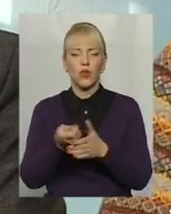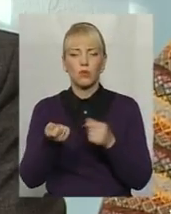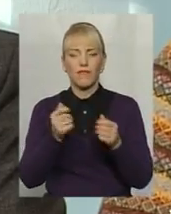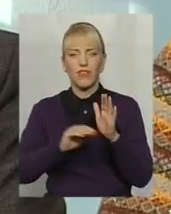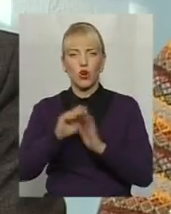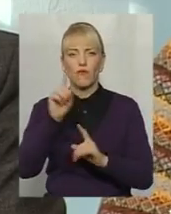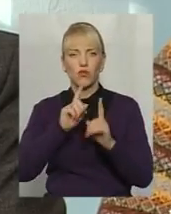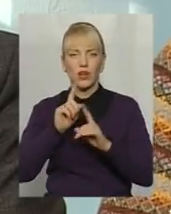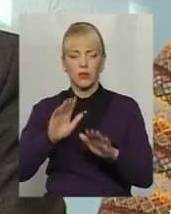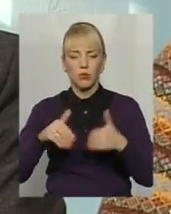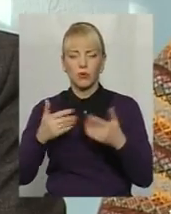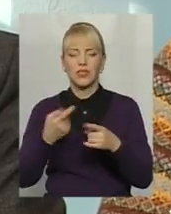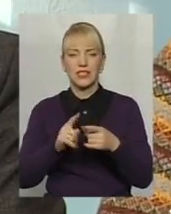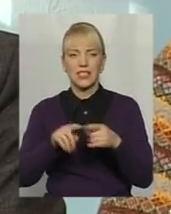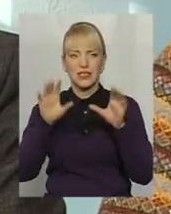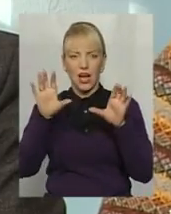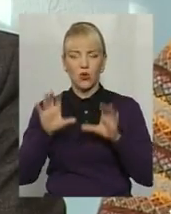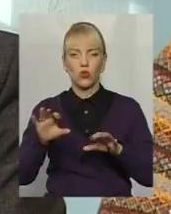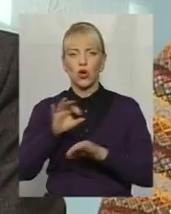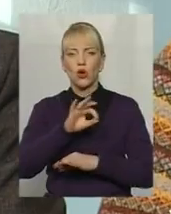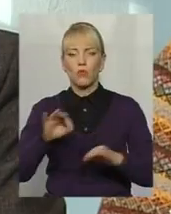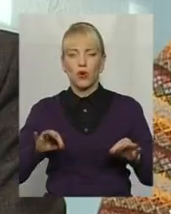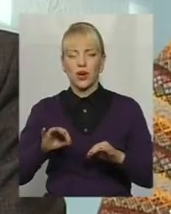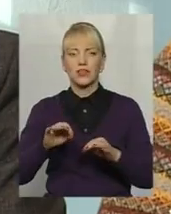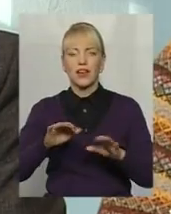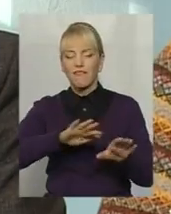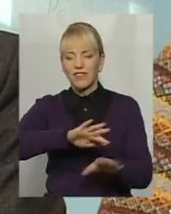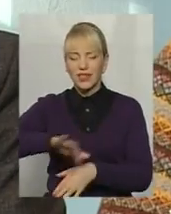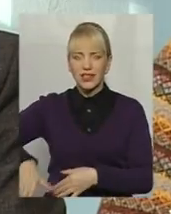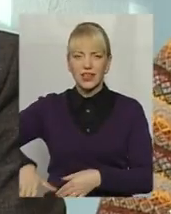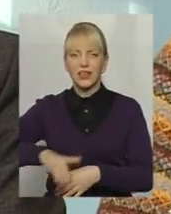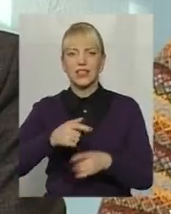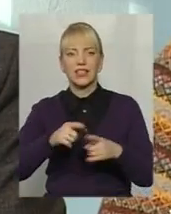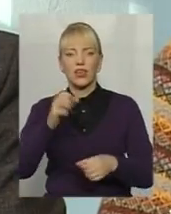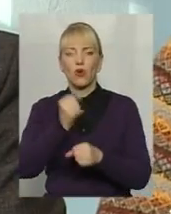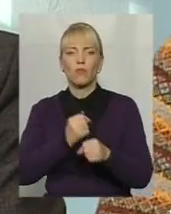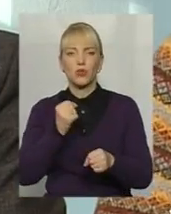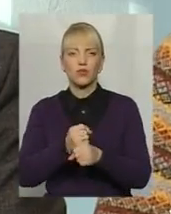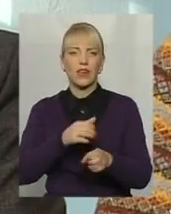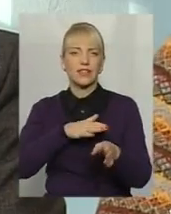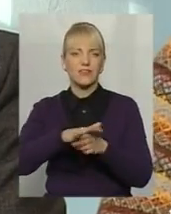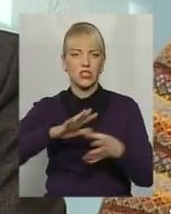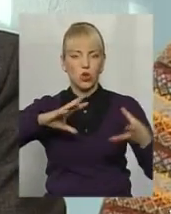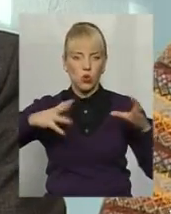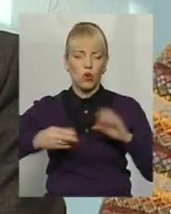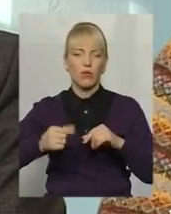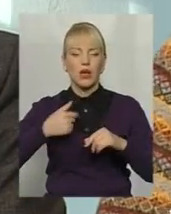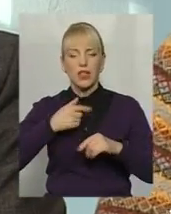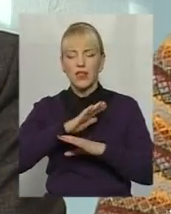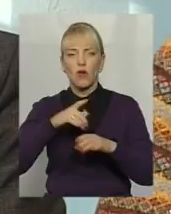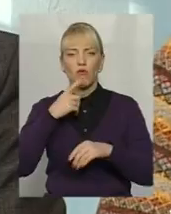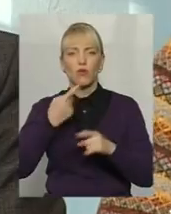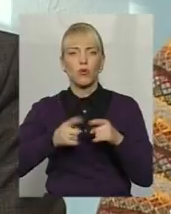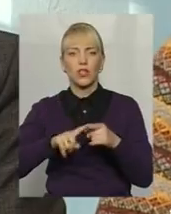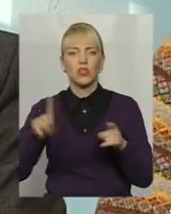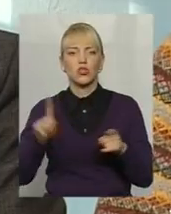пропонувало даний законопроект відхилити, не розглядати, а допрацювати його в цілому. Я вже не говорю про те, що вони пропонували, що все-таки його